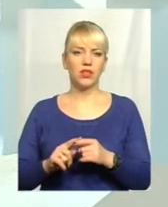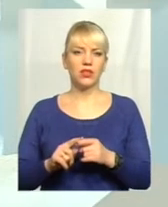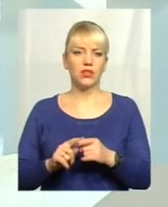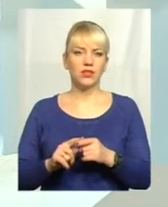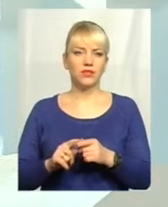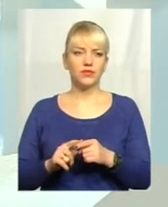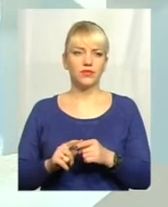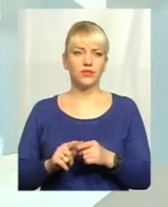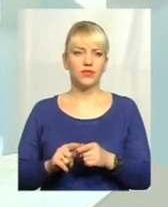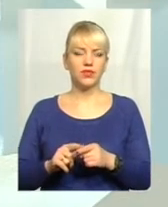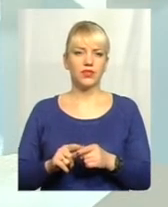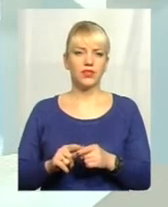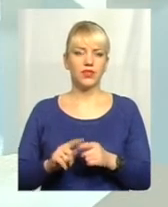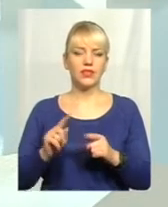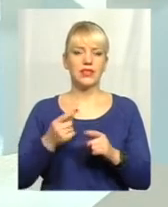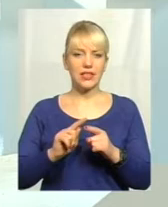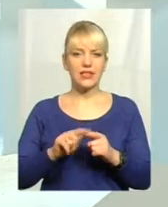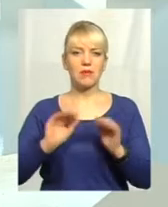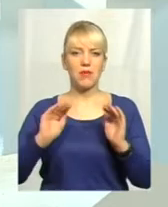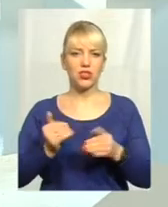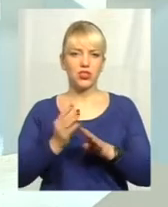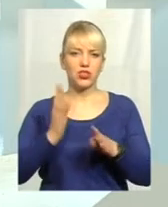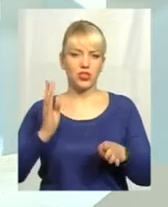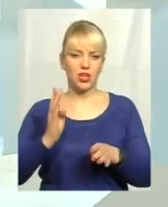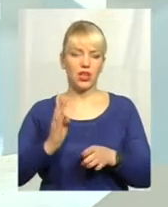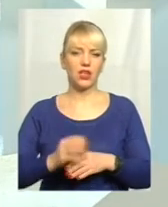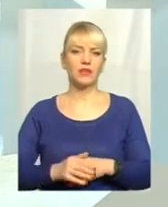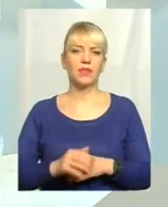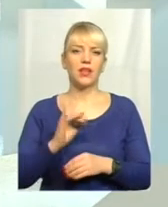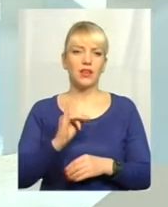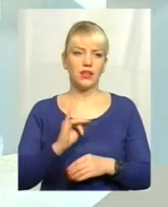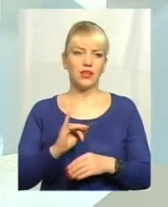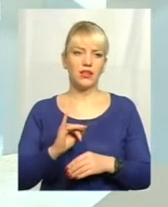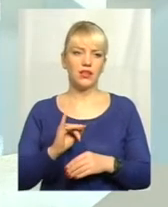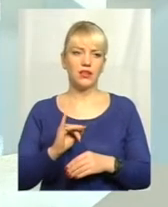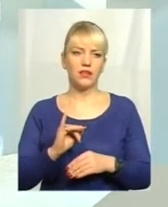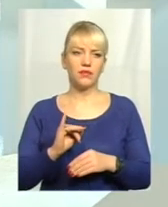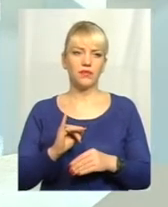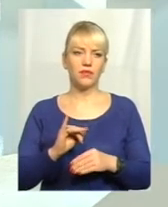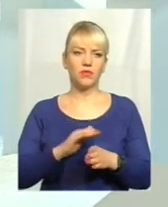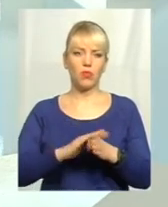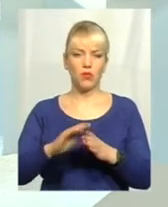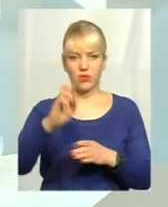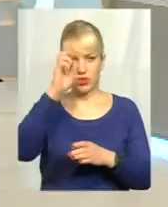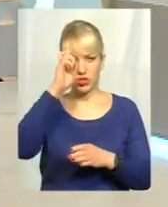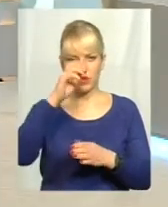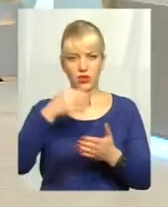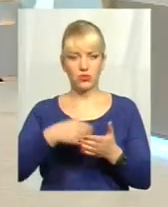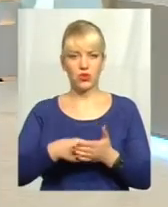зменшить черги у територіальних підрозділах міграційної служби, але й десь змогу поповнити місцеві і державні бюджети.